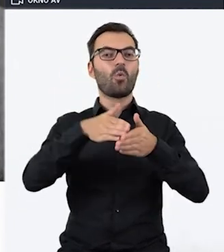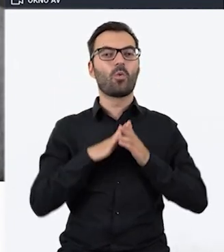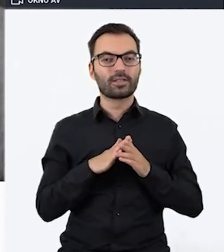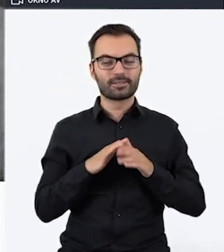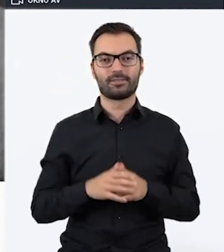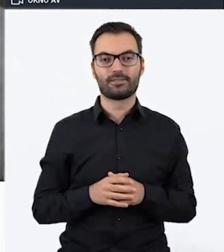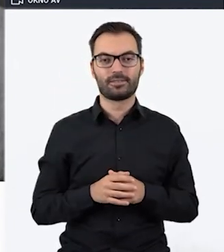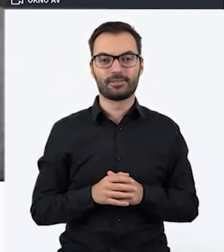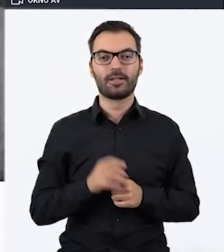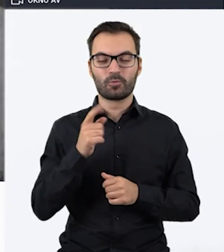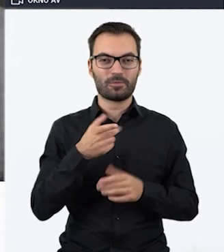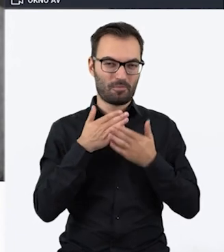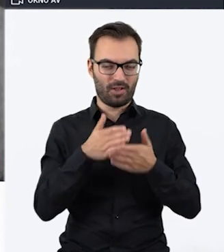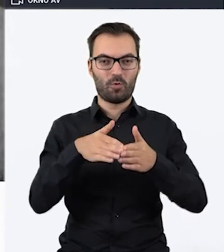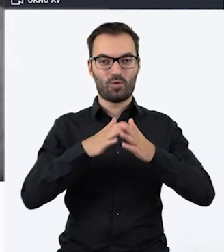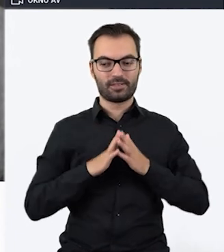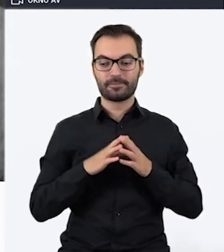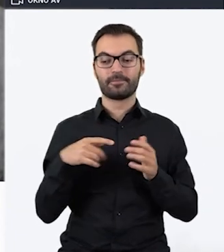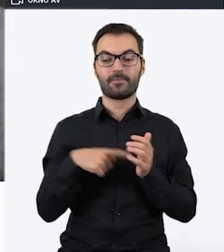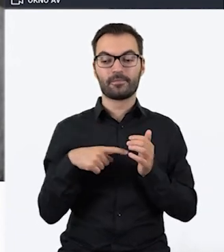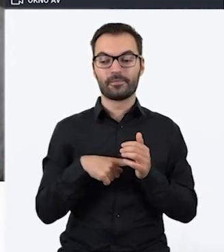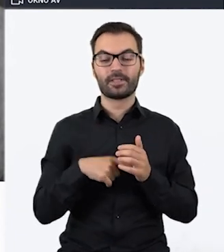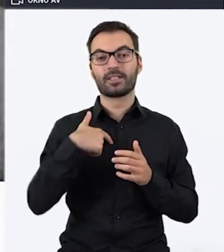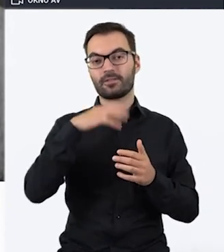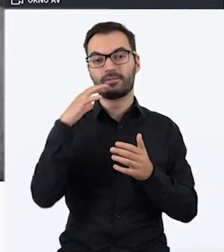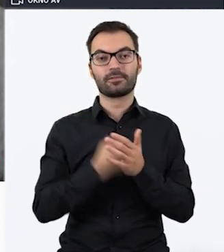ukryta wskazówka i tutaj zastosowałem